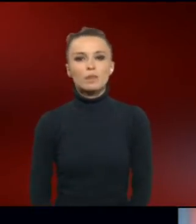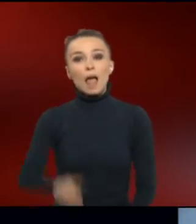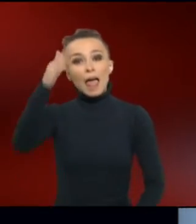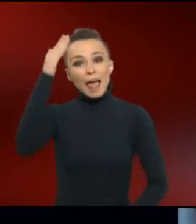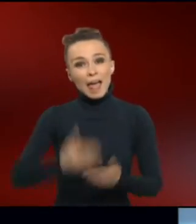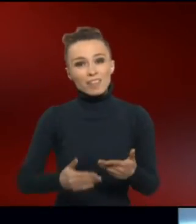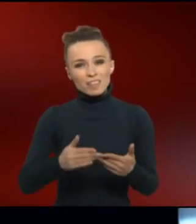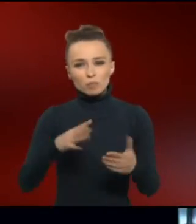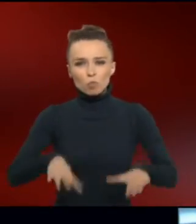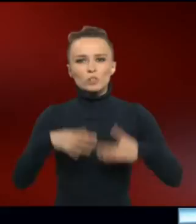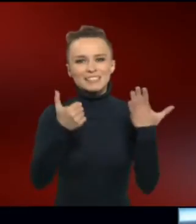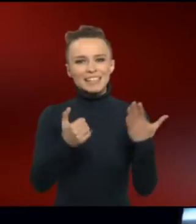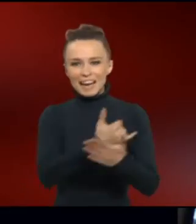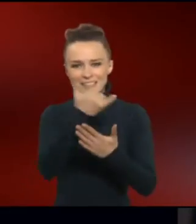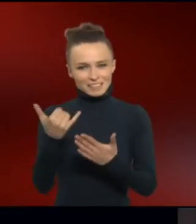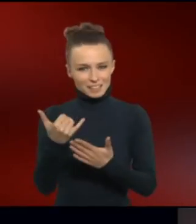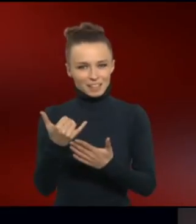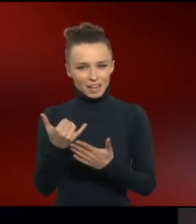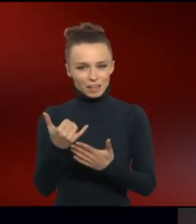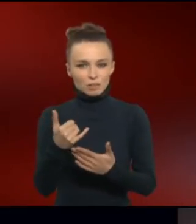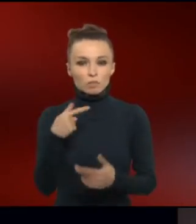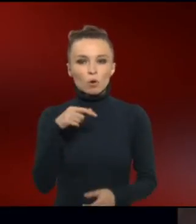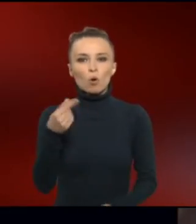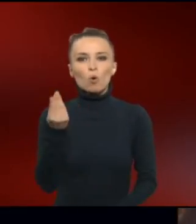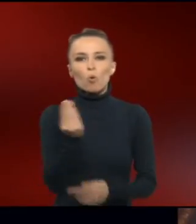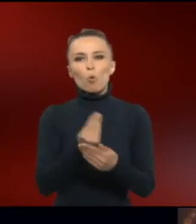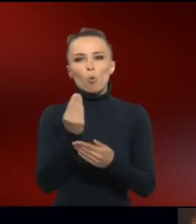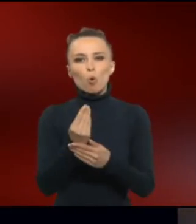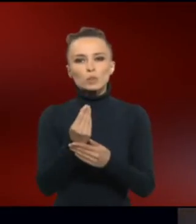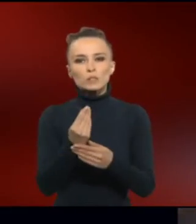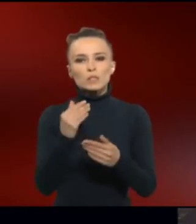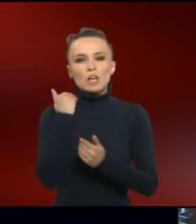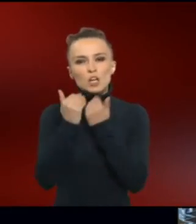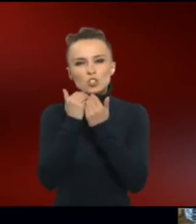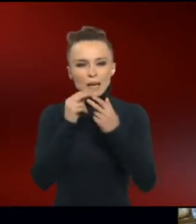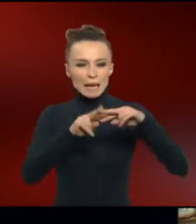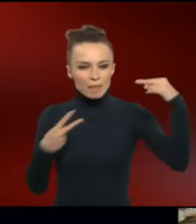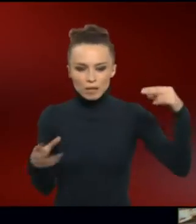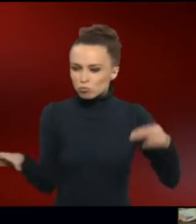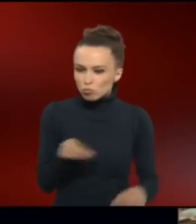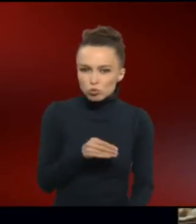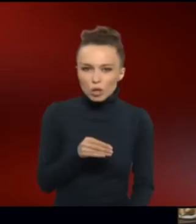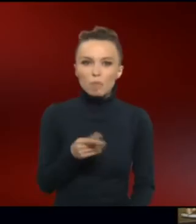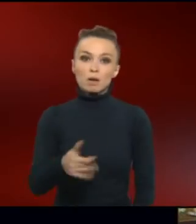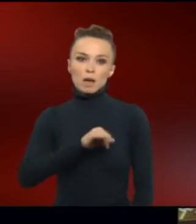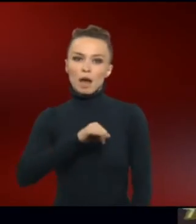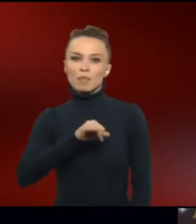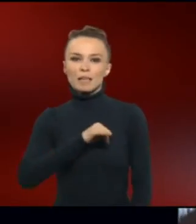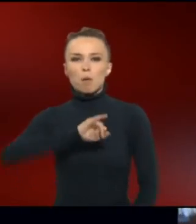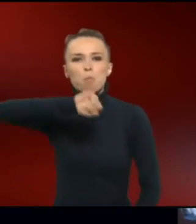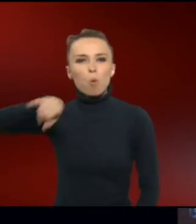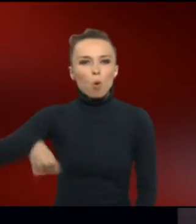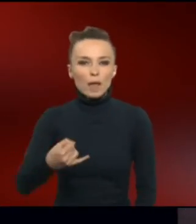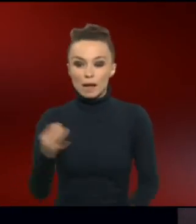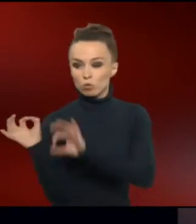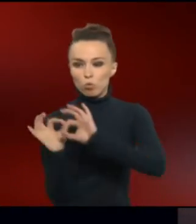der 60er Jahre des vergangenen Jahrhunderts haben Kunstgeschichtler und Genetiker sich zusammengesetzt und haben ein interessantes Projekt